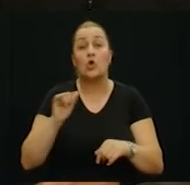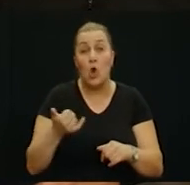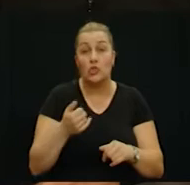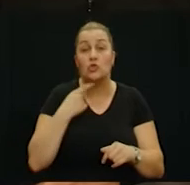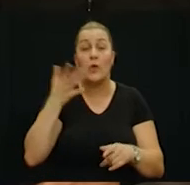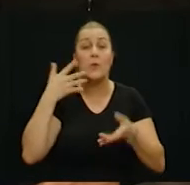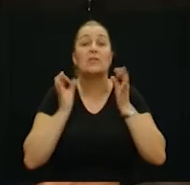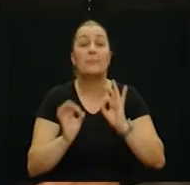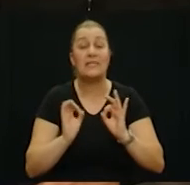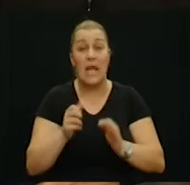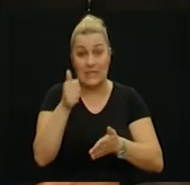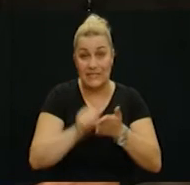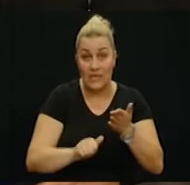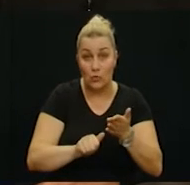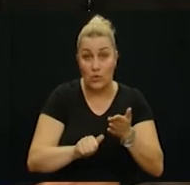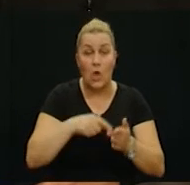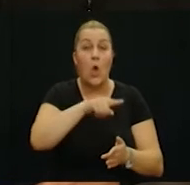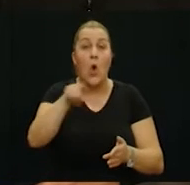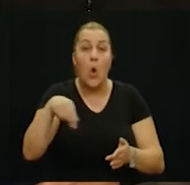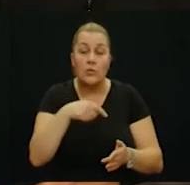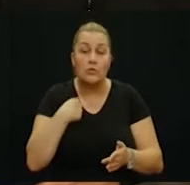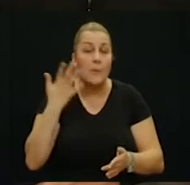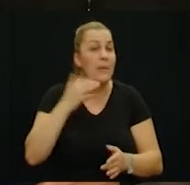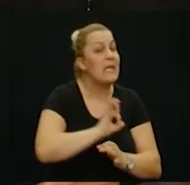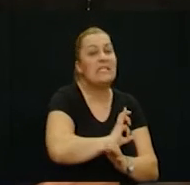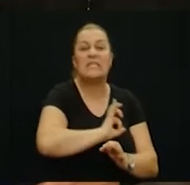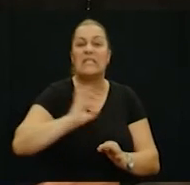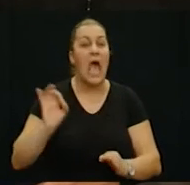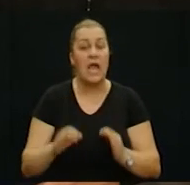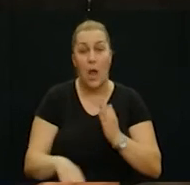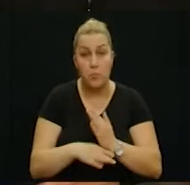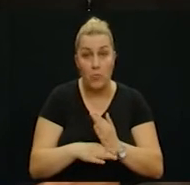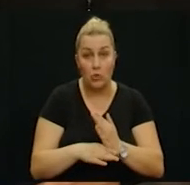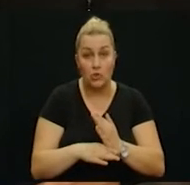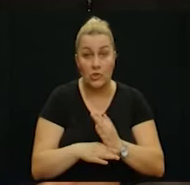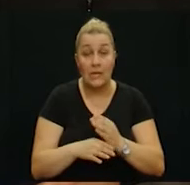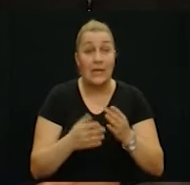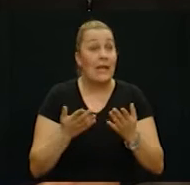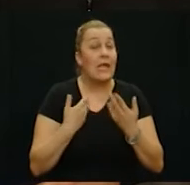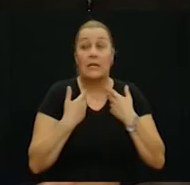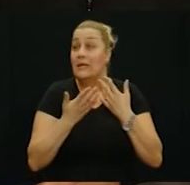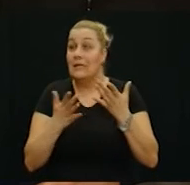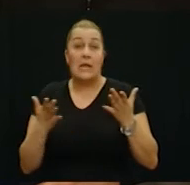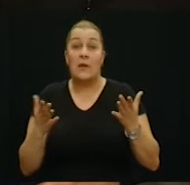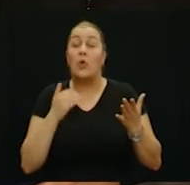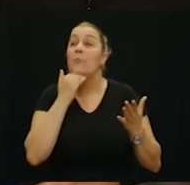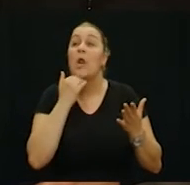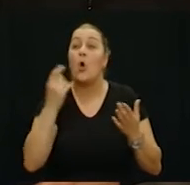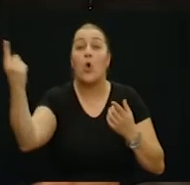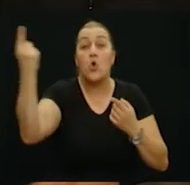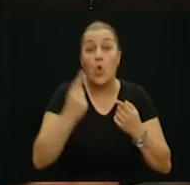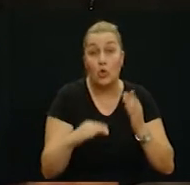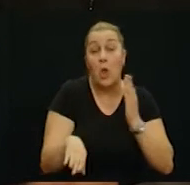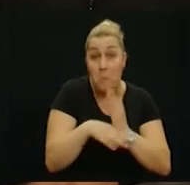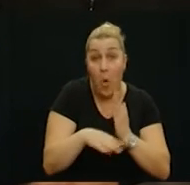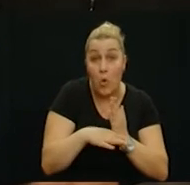specializant iz kirurgije. Oni su nam bili sjajna pomoć. Jer kad nemate nikog, onda kad neko dođe